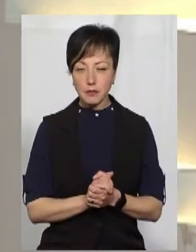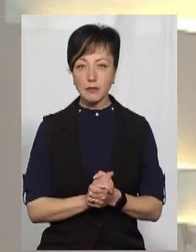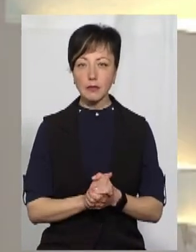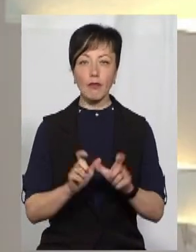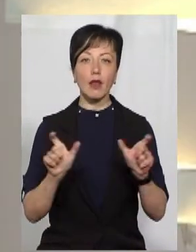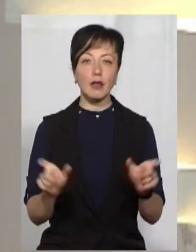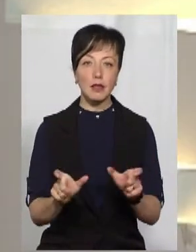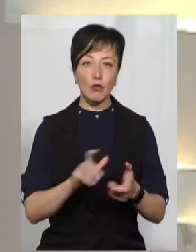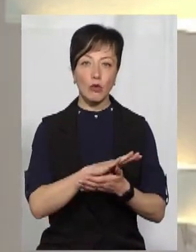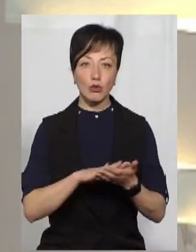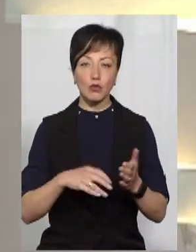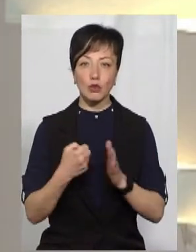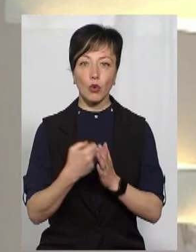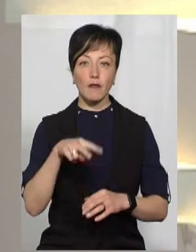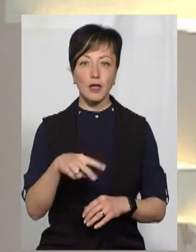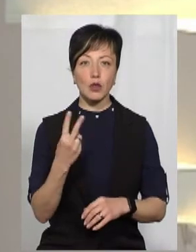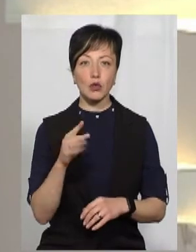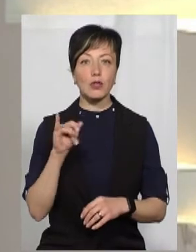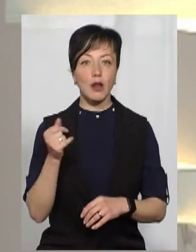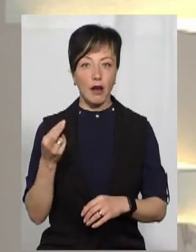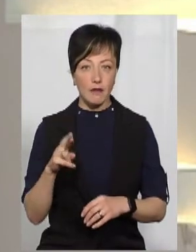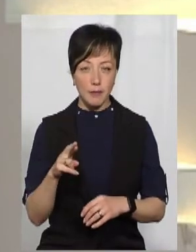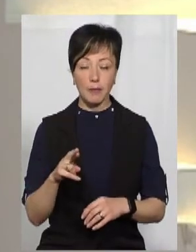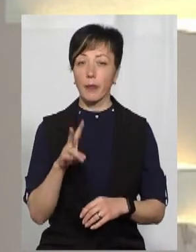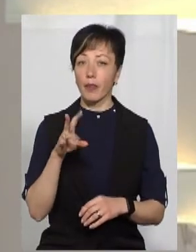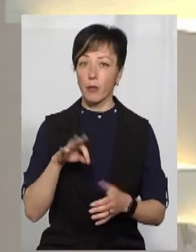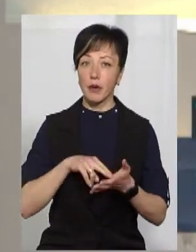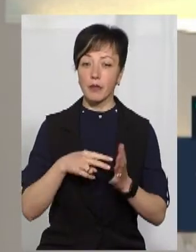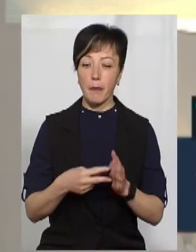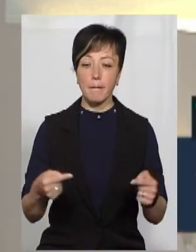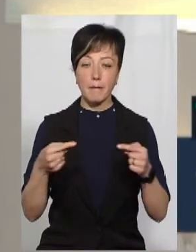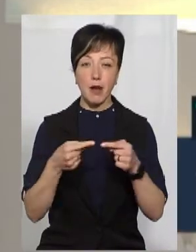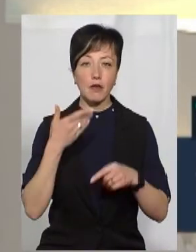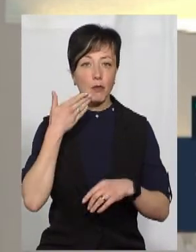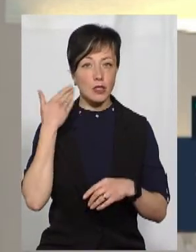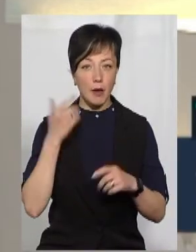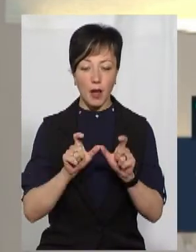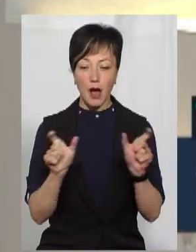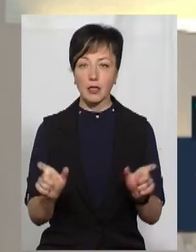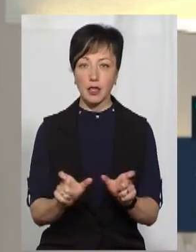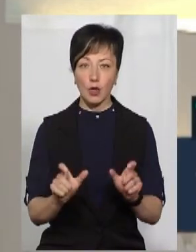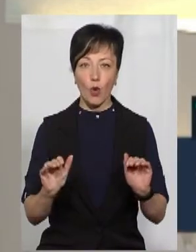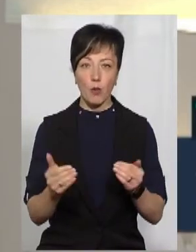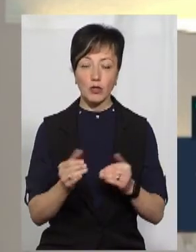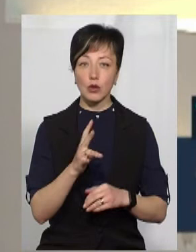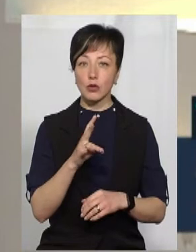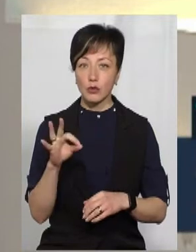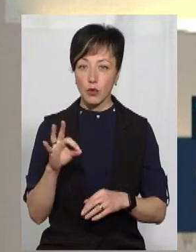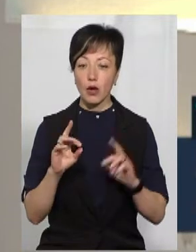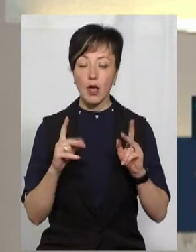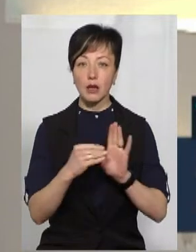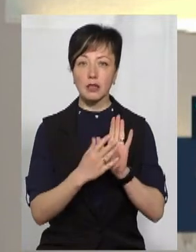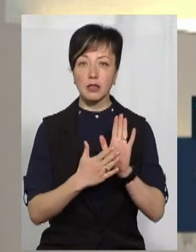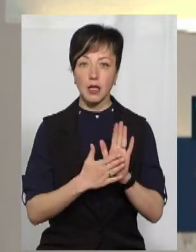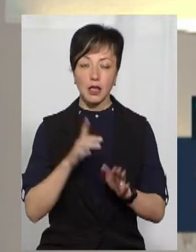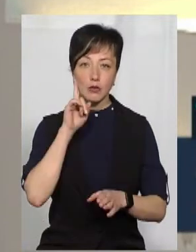Карантин продовжено до 22 травня. Хоча передбачається певні послаблення карантинних обмежень, однак, як зазначила